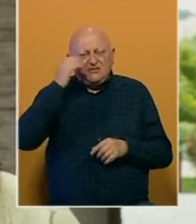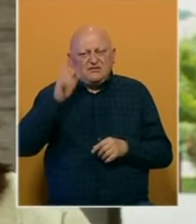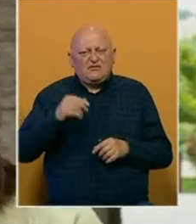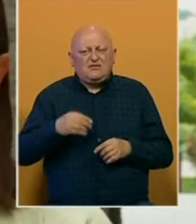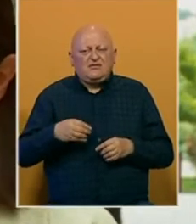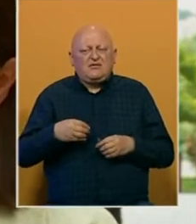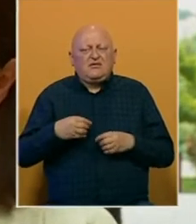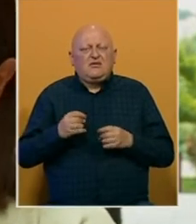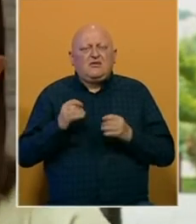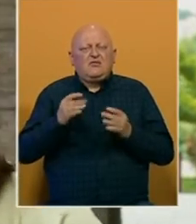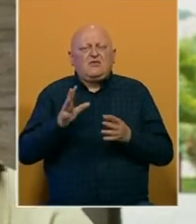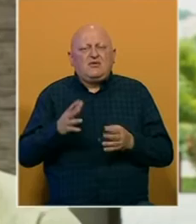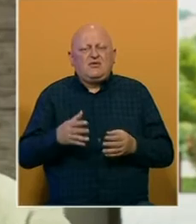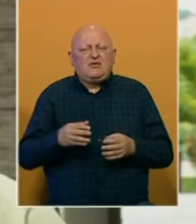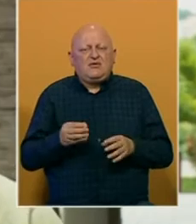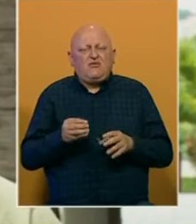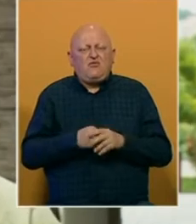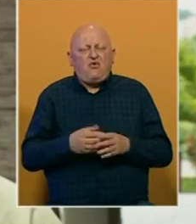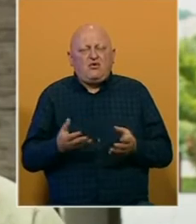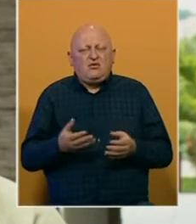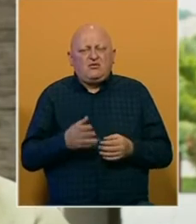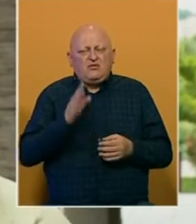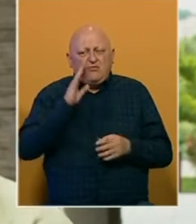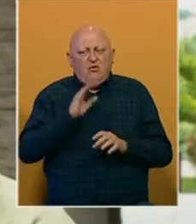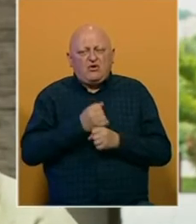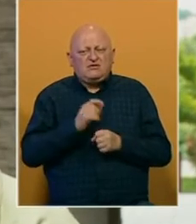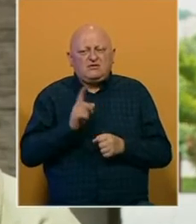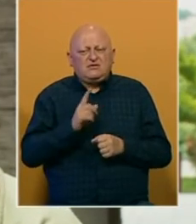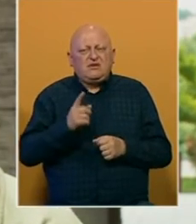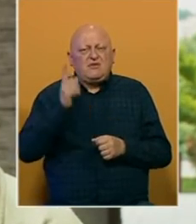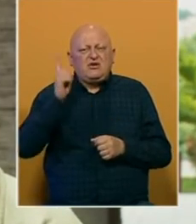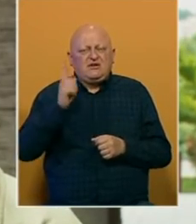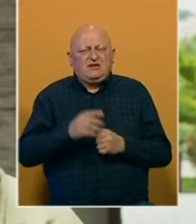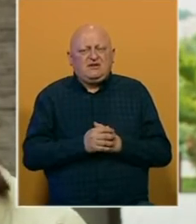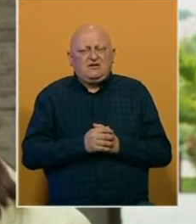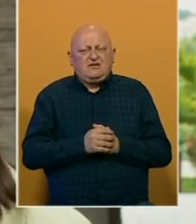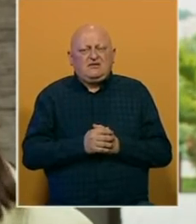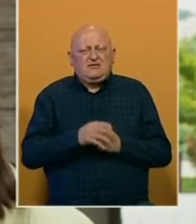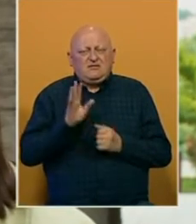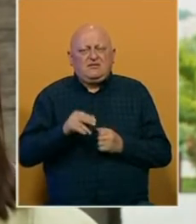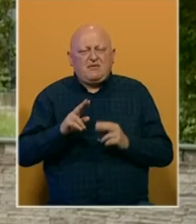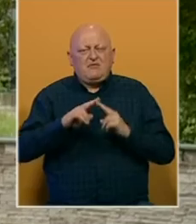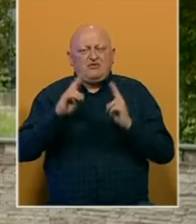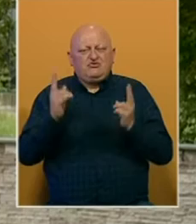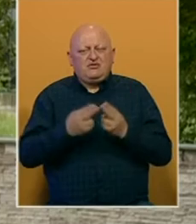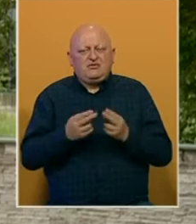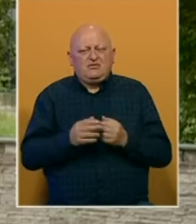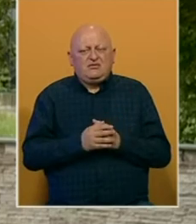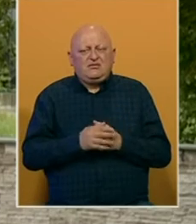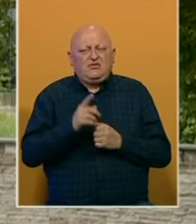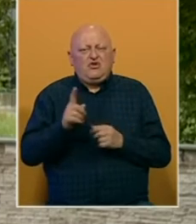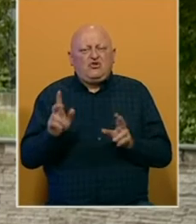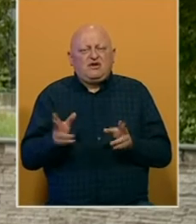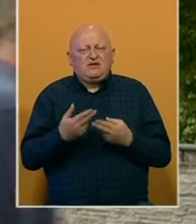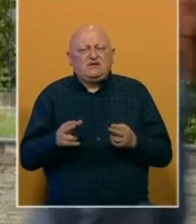clipping pošaljem za neke fondove i bosanski filmovi nemaju bosanske kritike. A ima međunarodne. Od toga se ne može